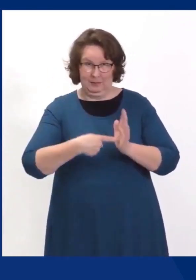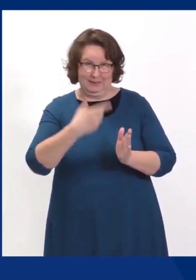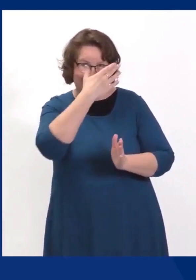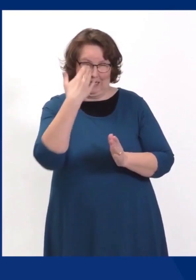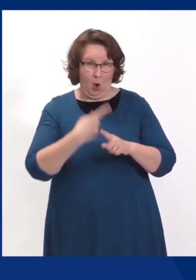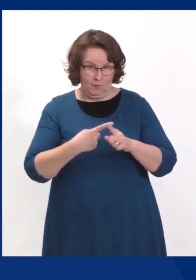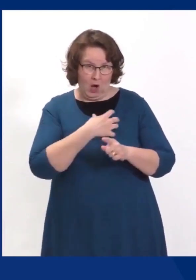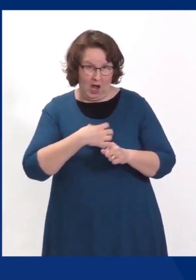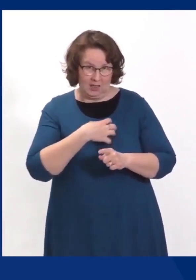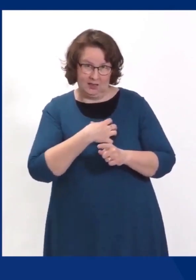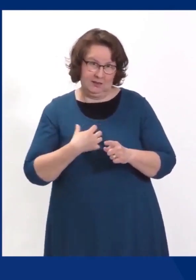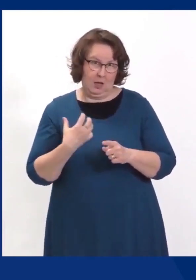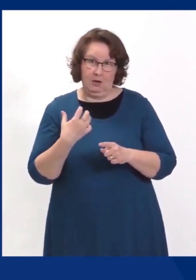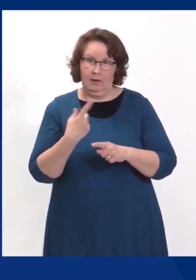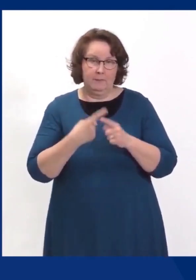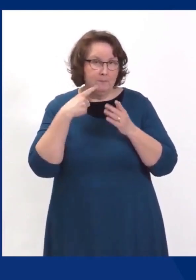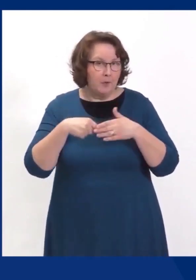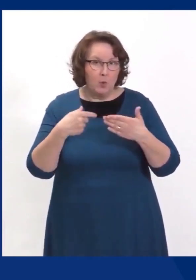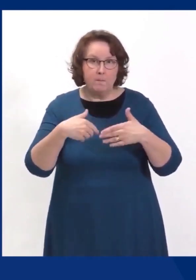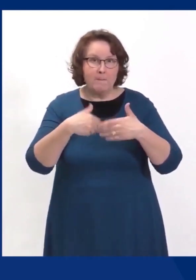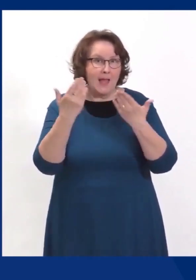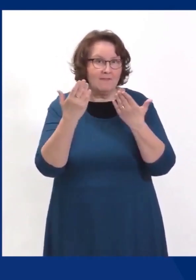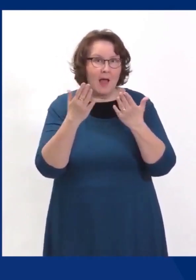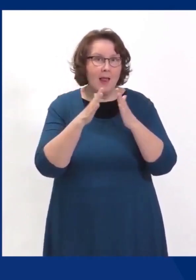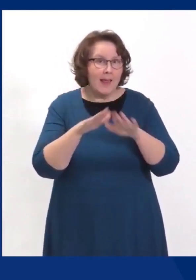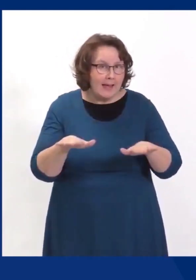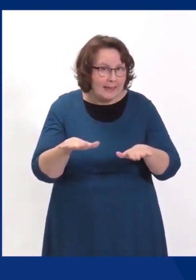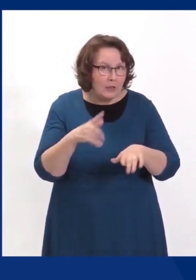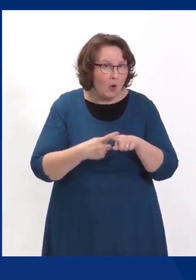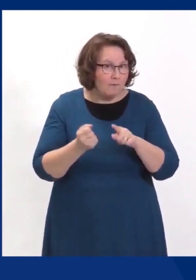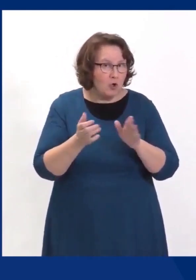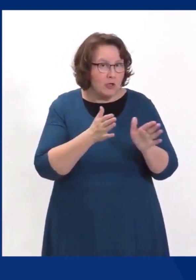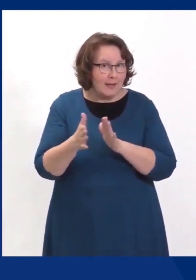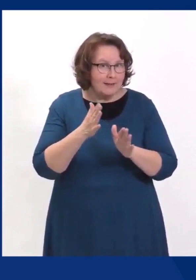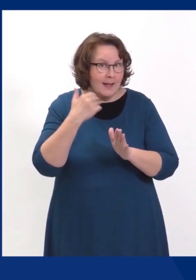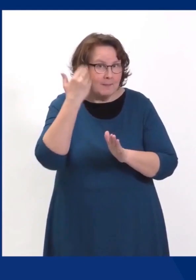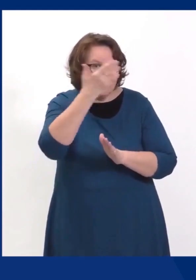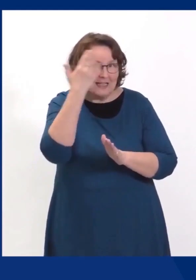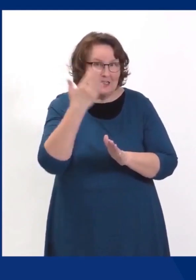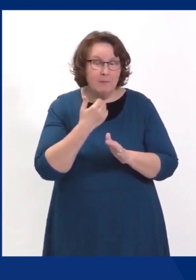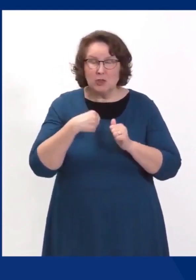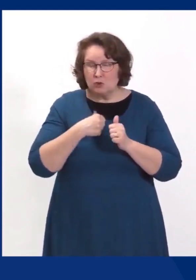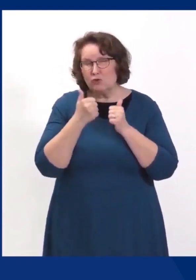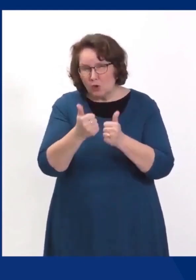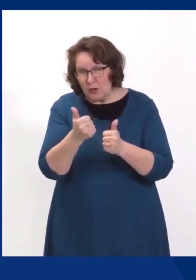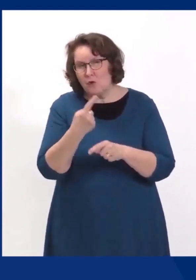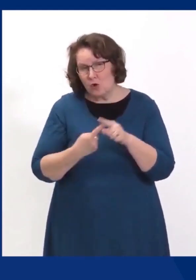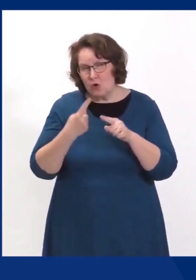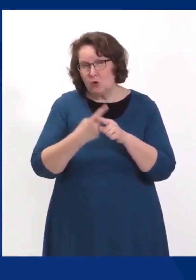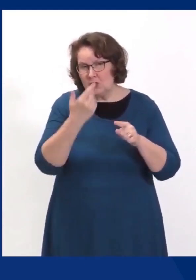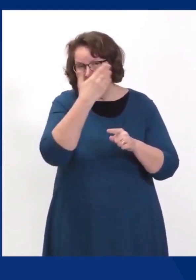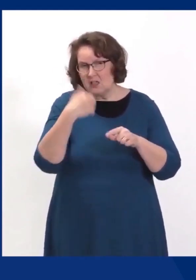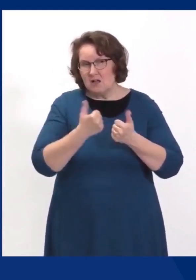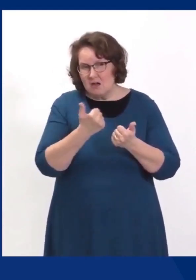Että voisiko päivä tämmöisiä leirejä esimerkiksi järjestää. Ja itse toivon, että se voisi olla sitten mahdollista, jotta olisi sitä